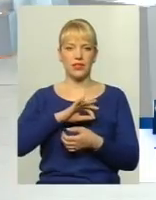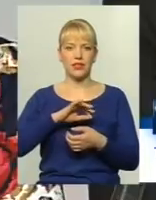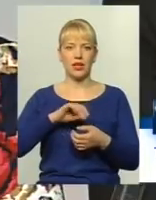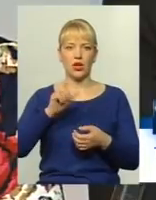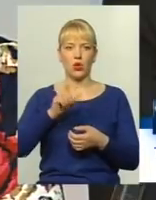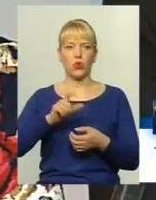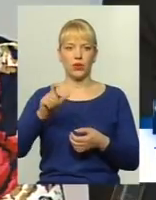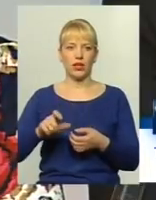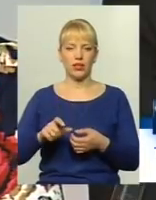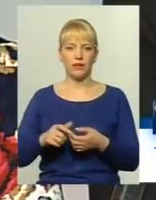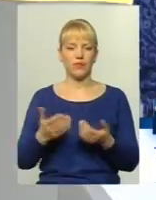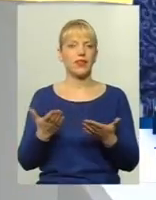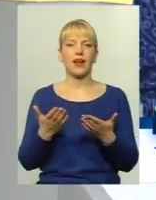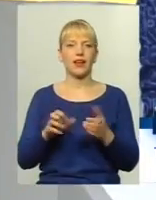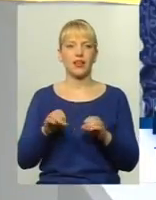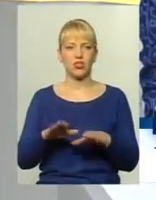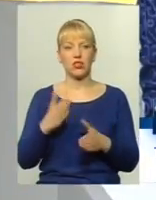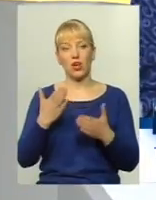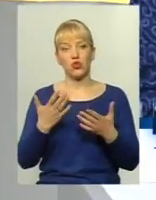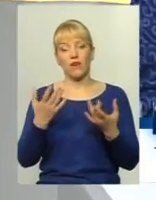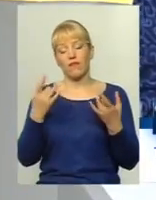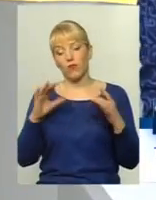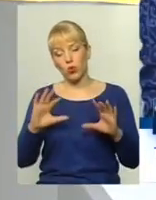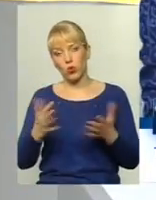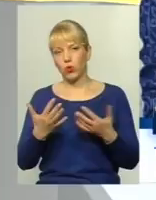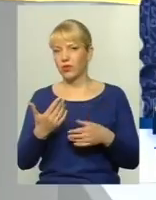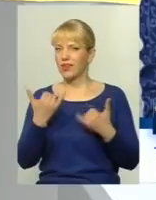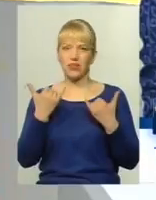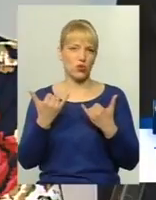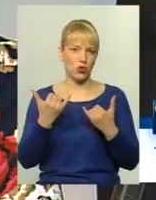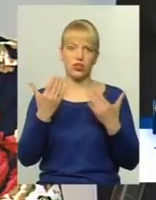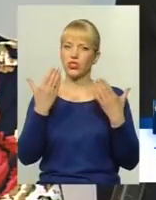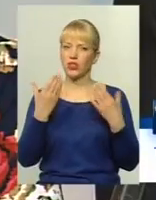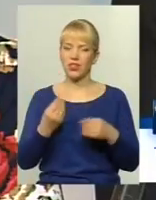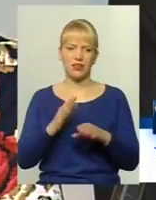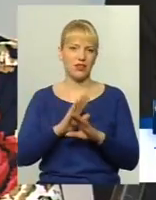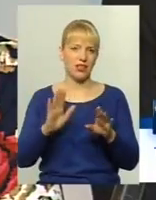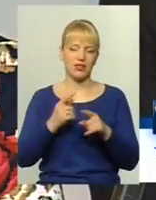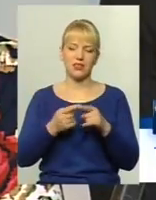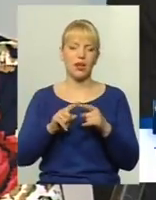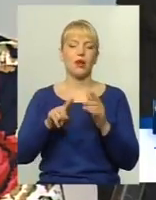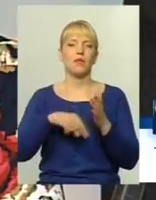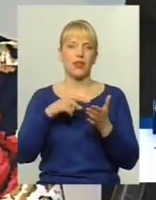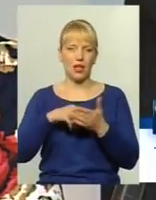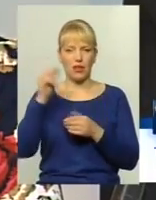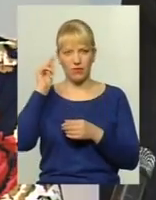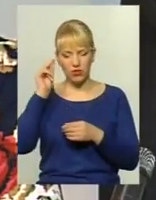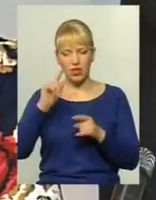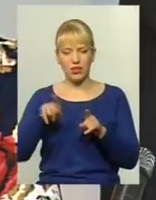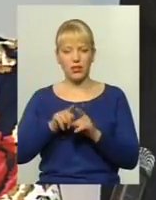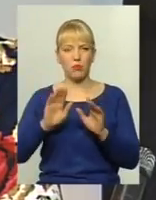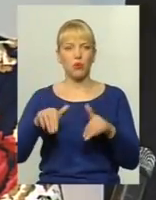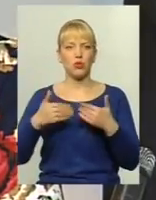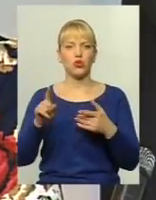Яке рішення? Якщо раптом, ну, власне, за сьогоднішній день ми дане питання вивчали і таких пропозицій, що